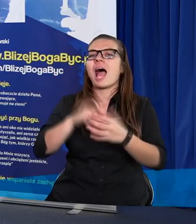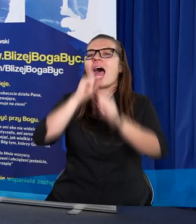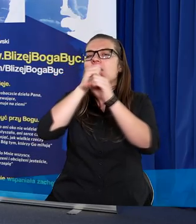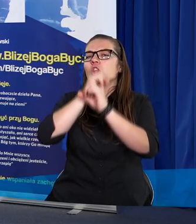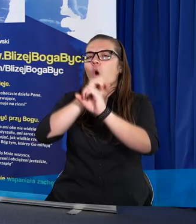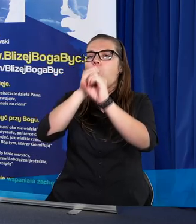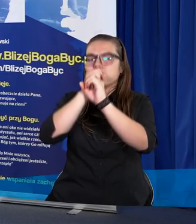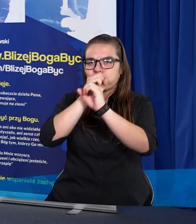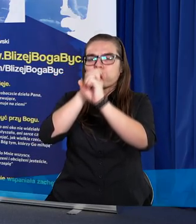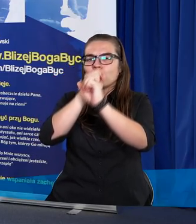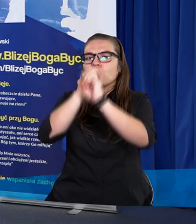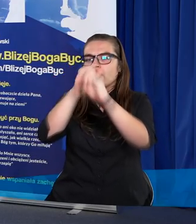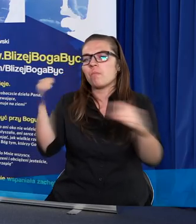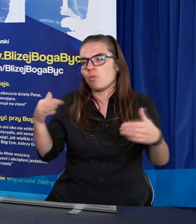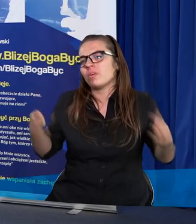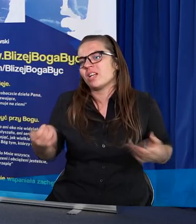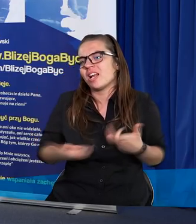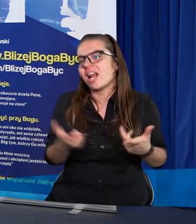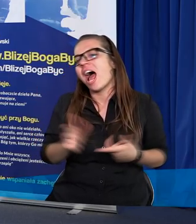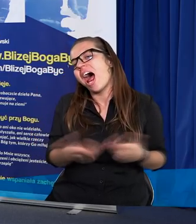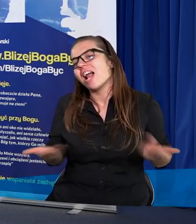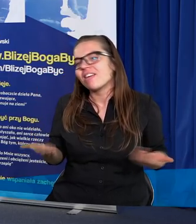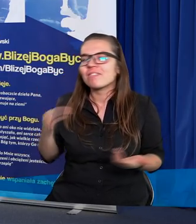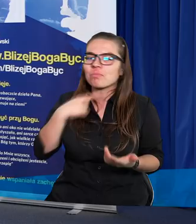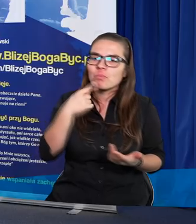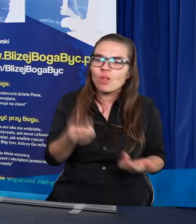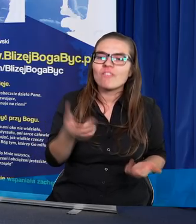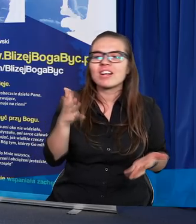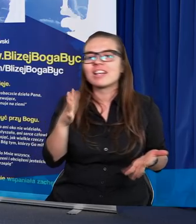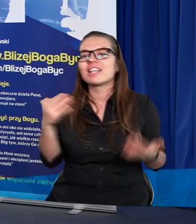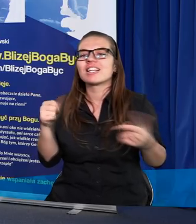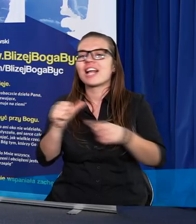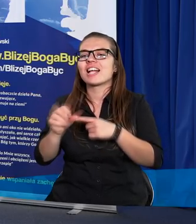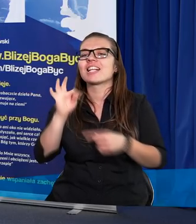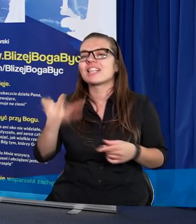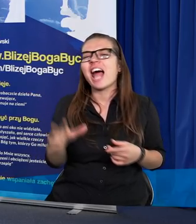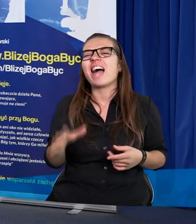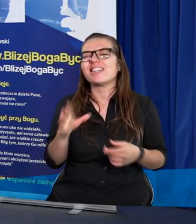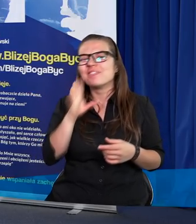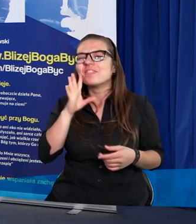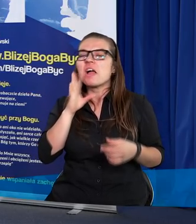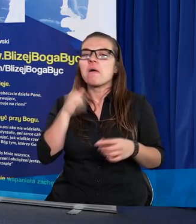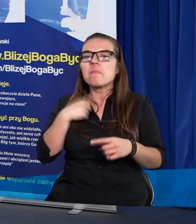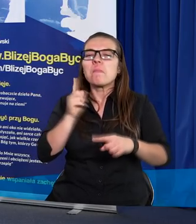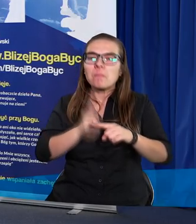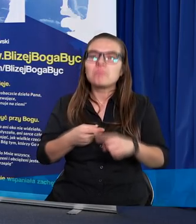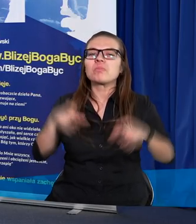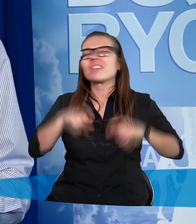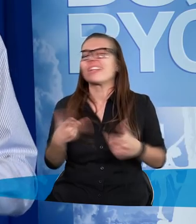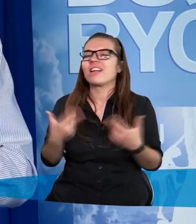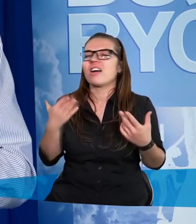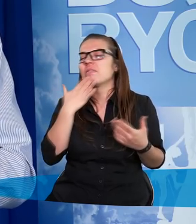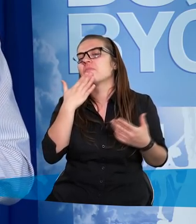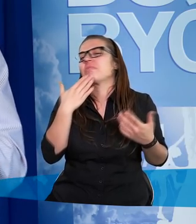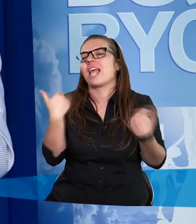trąbce i oczywiście mógłbym to zrobić teraz, ale powiedzmy, że nie jestem tak rygorystyczny względem siebie, jak pewnie powinienem być, więc